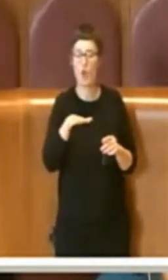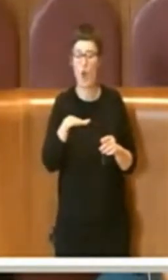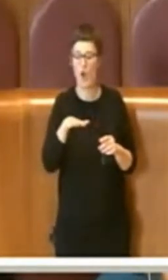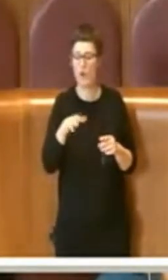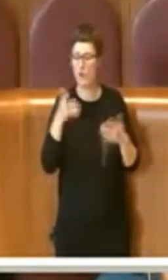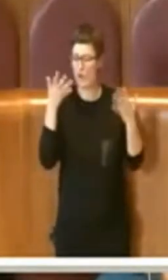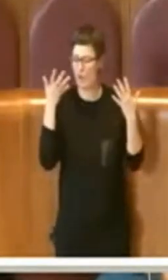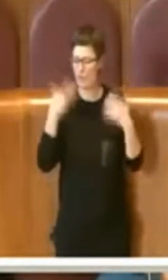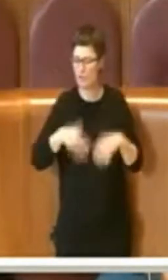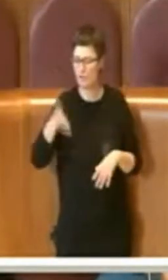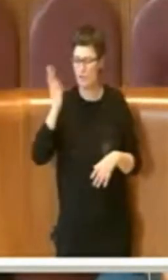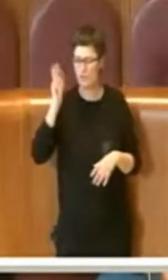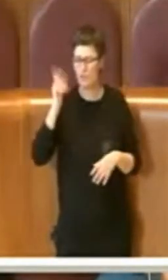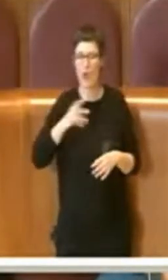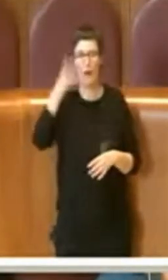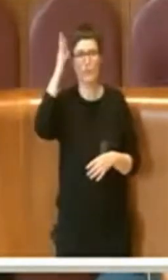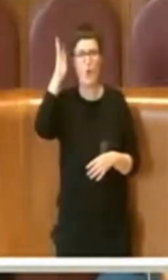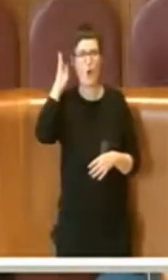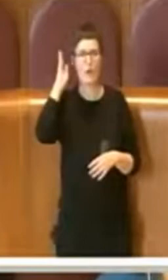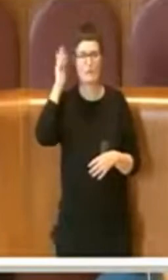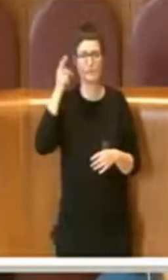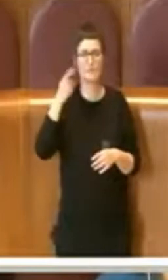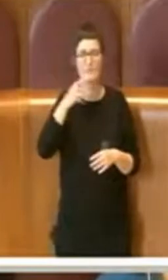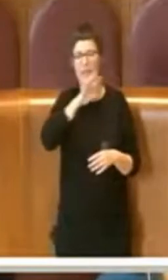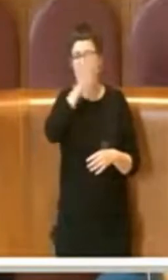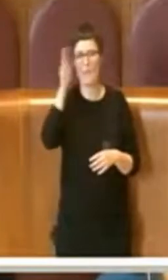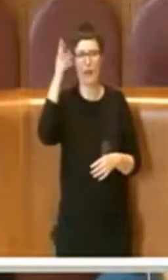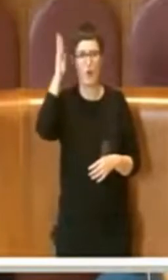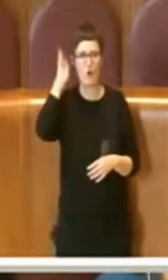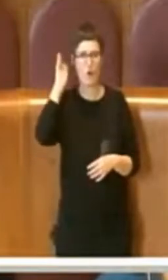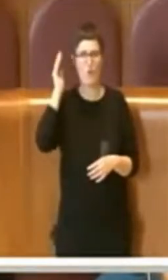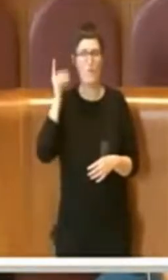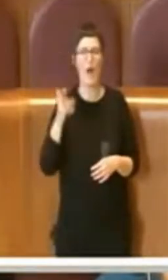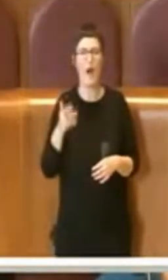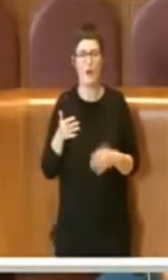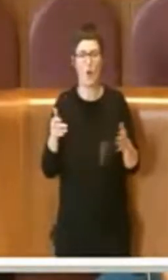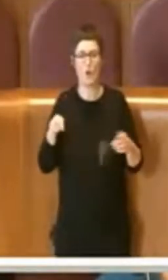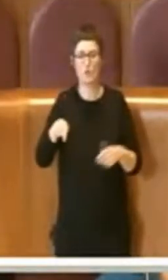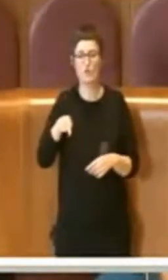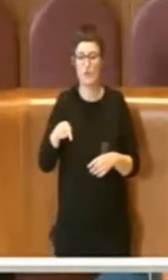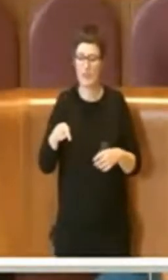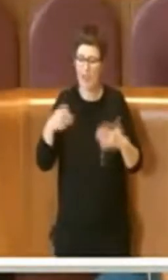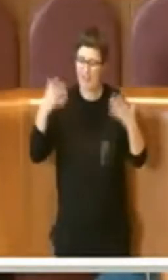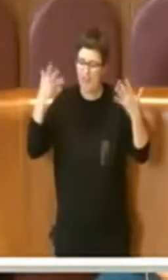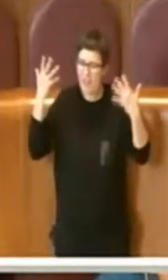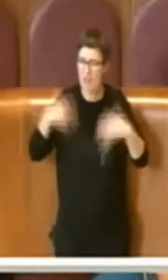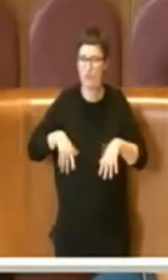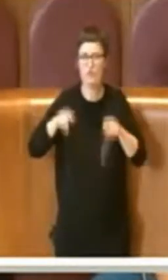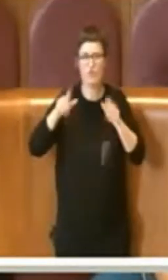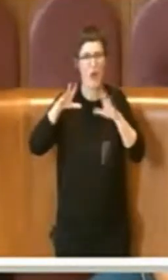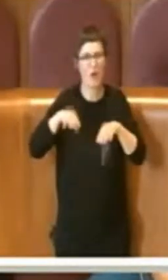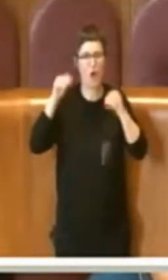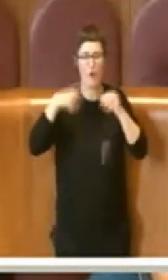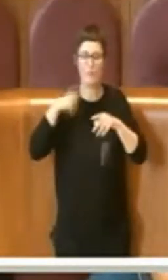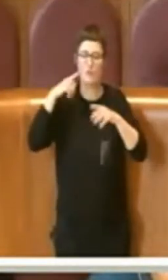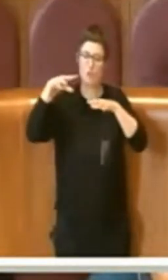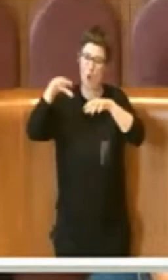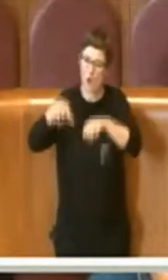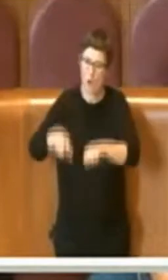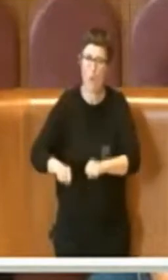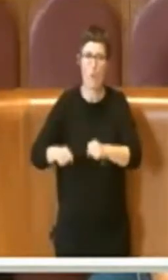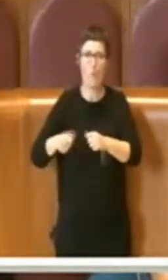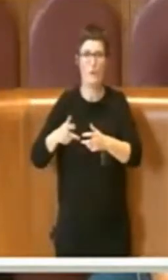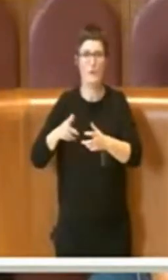caduta dell'impero romano d'Occidente, è diventata terra di conquista e terra di strumentalizzazioni. Quindi in questo